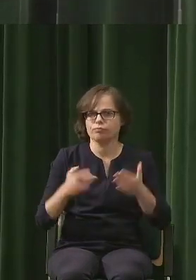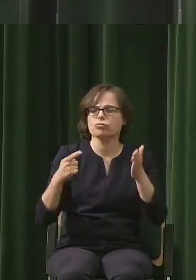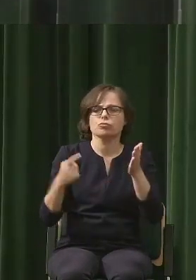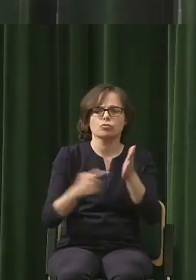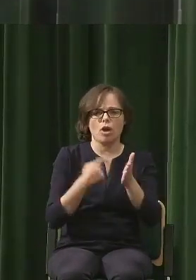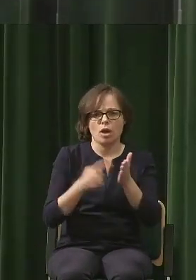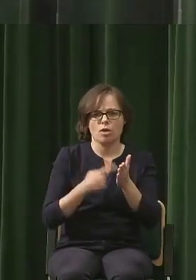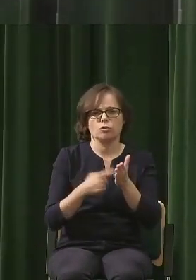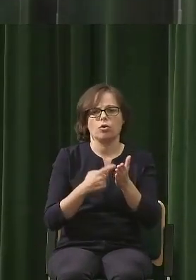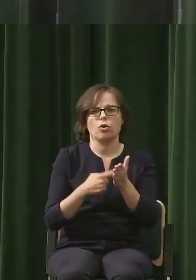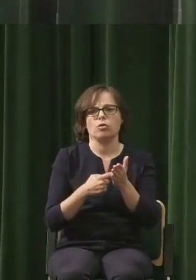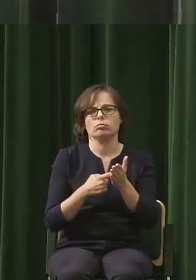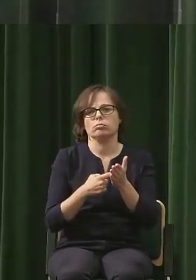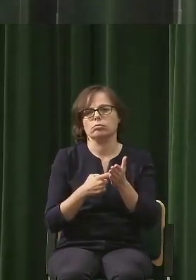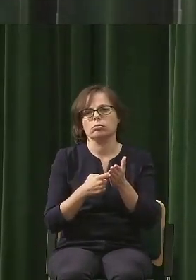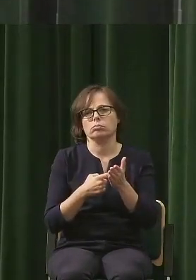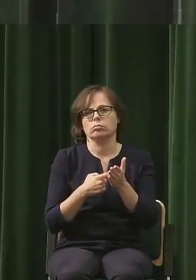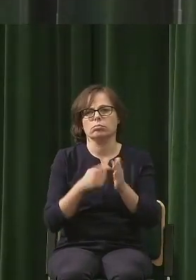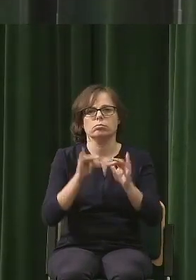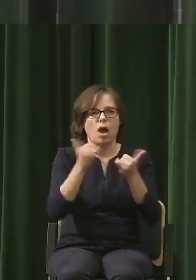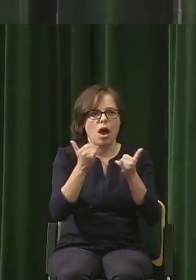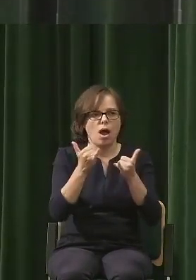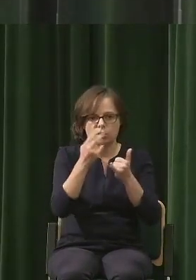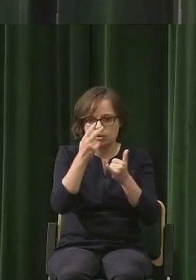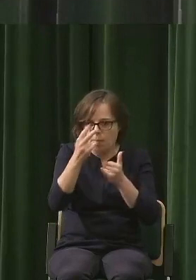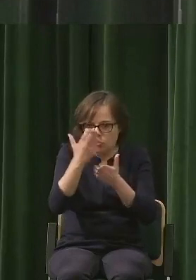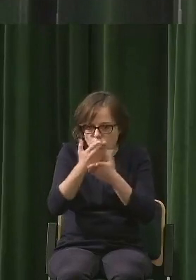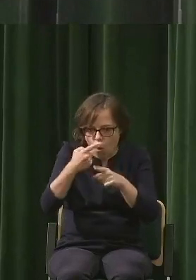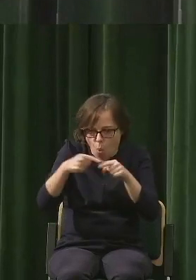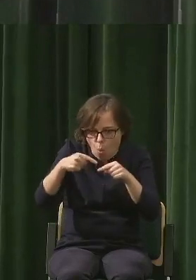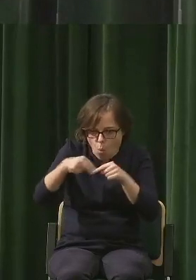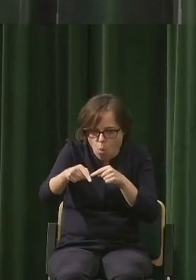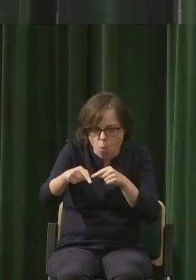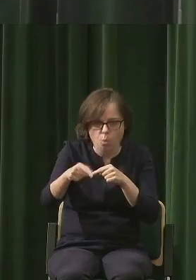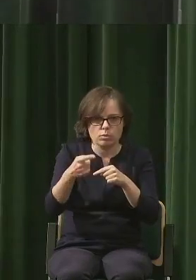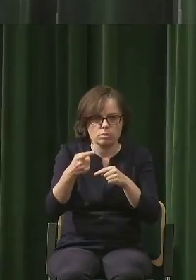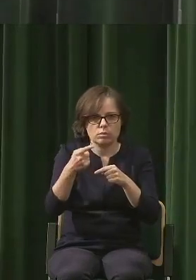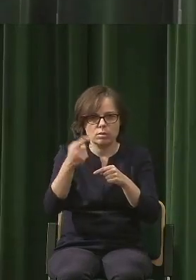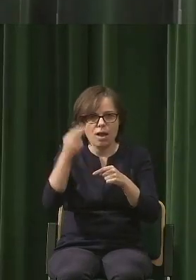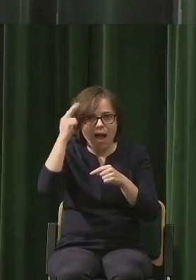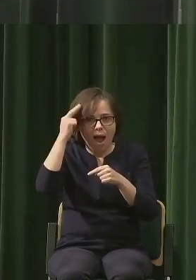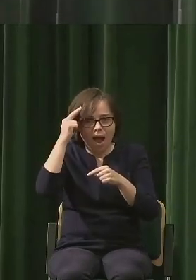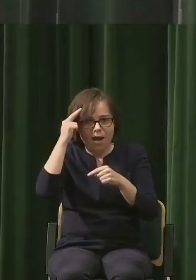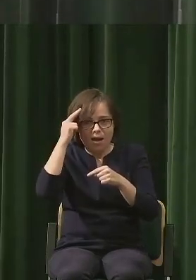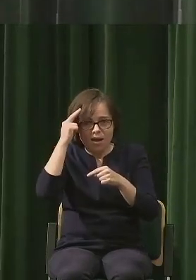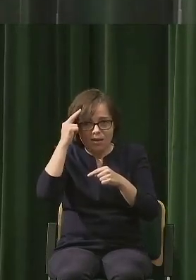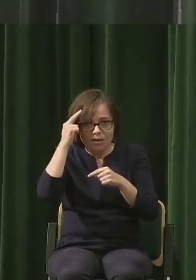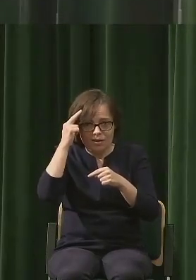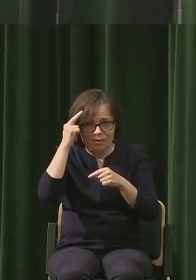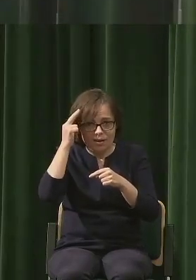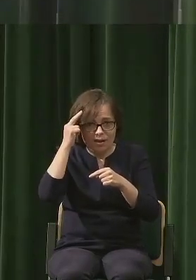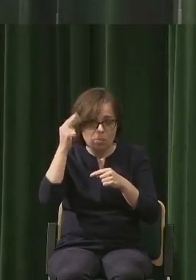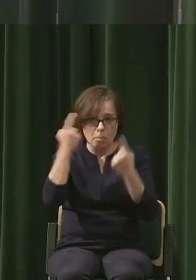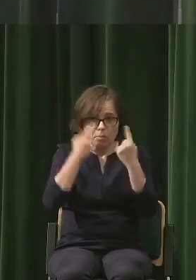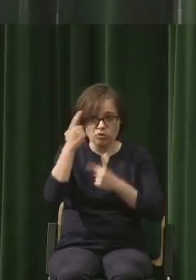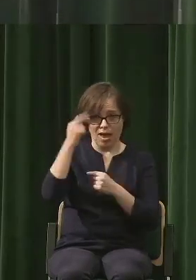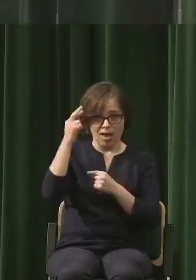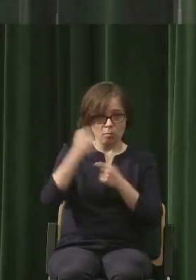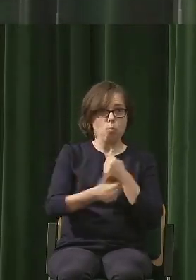krótkowzroczne, racjonalne pobudki składają się na kompletnie nieracjonalne modele.